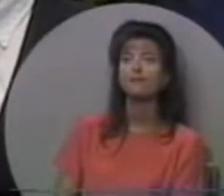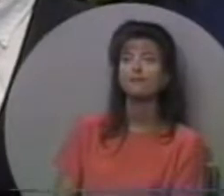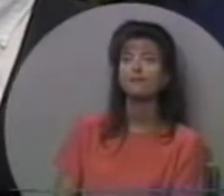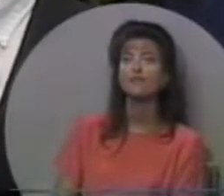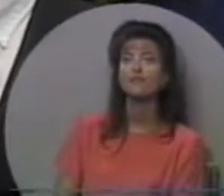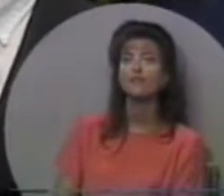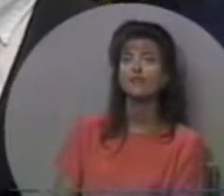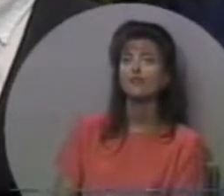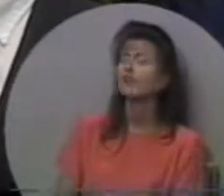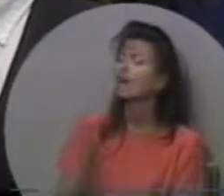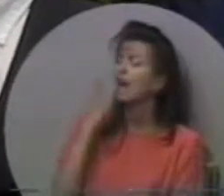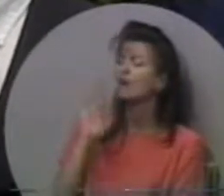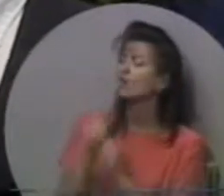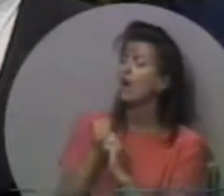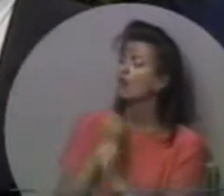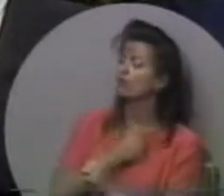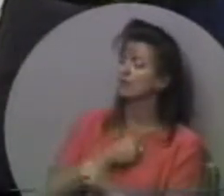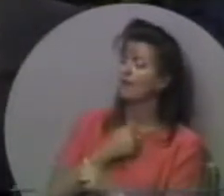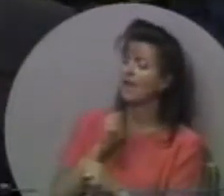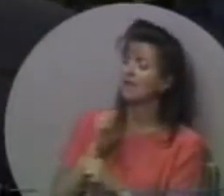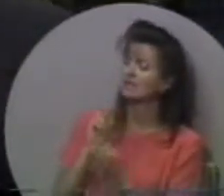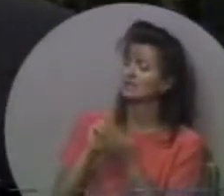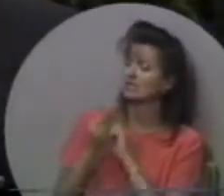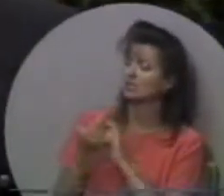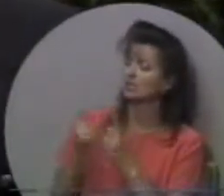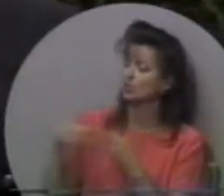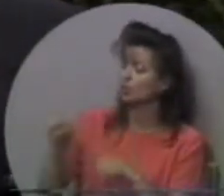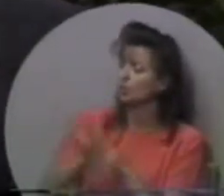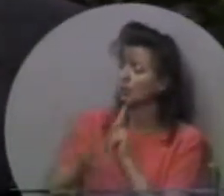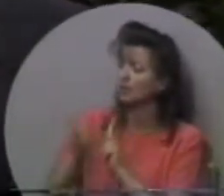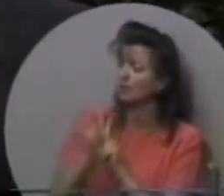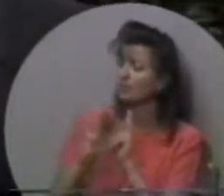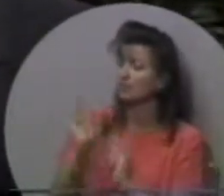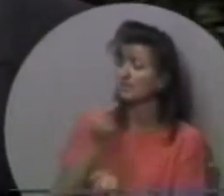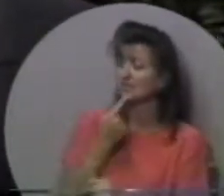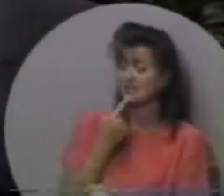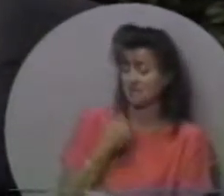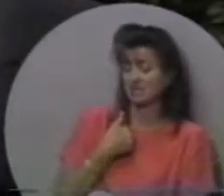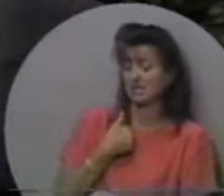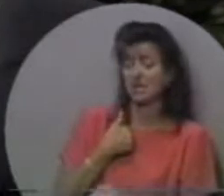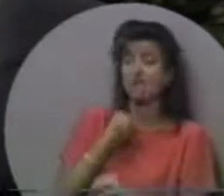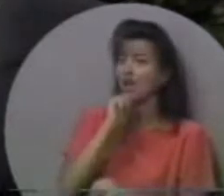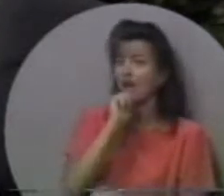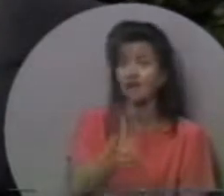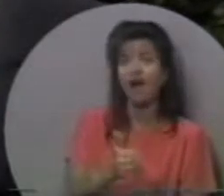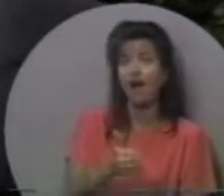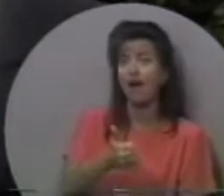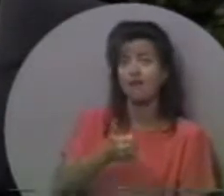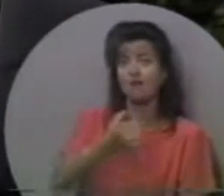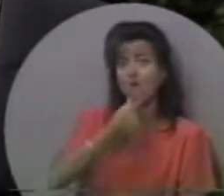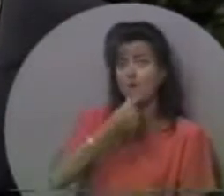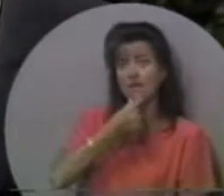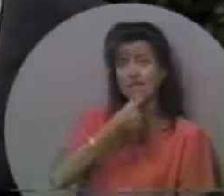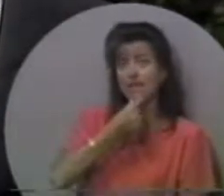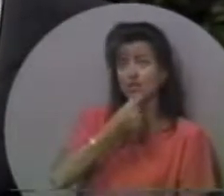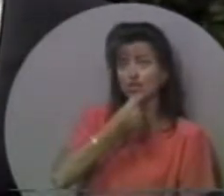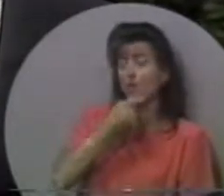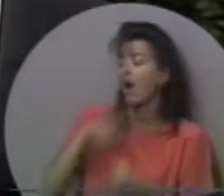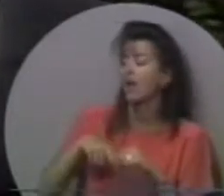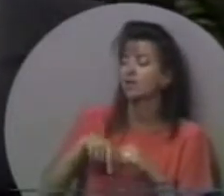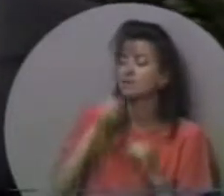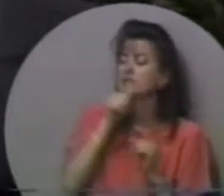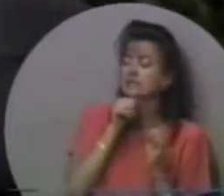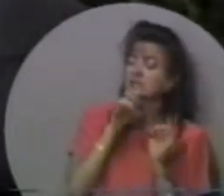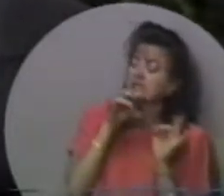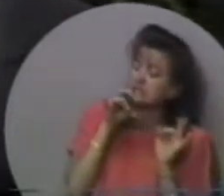я не знаю, як перед вами люди покаятись, але я не гомосексуаліст, я не можу витримувати,